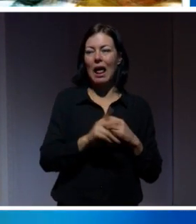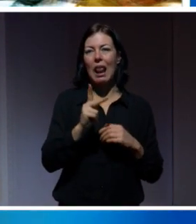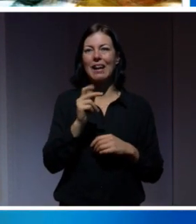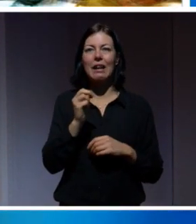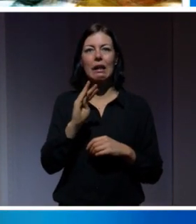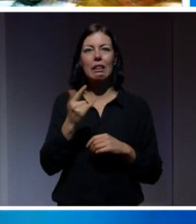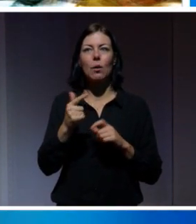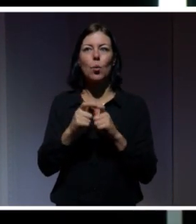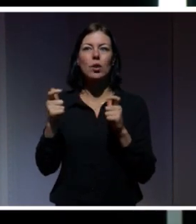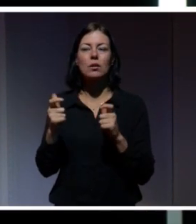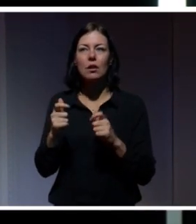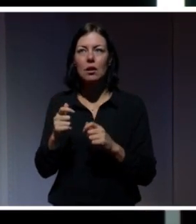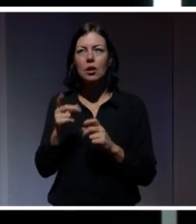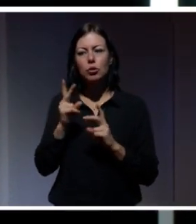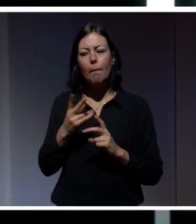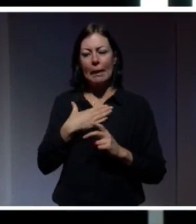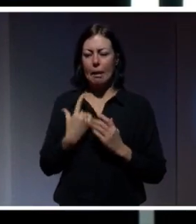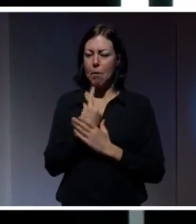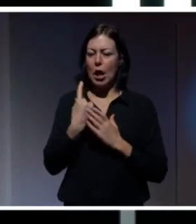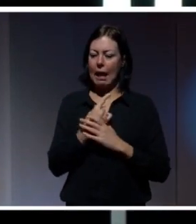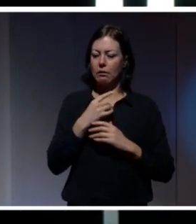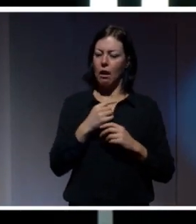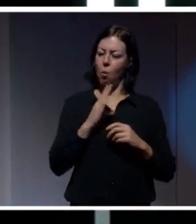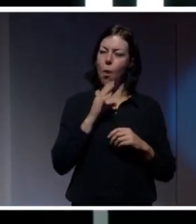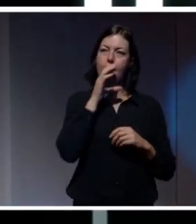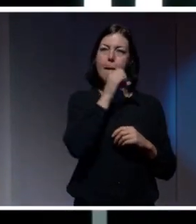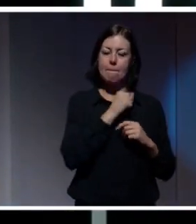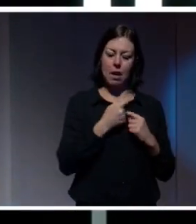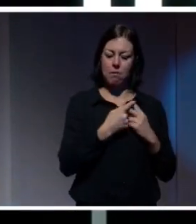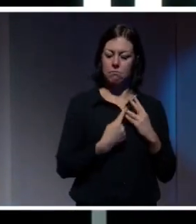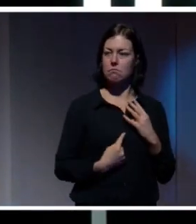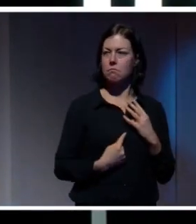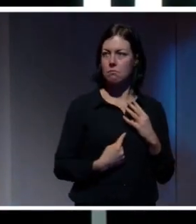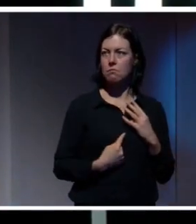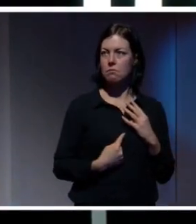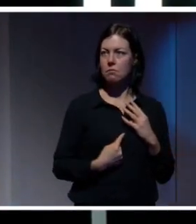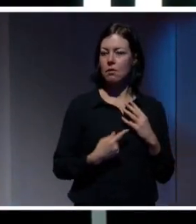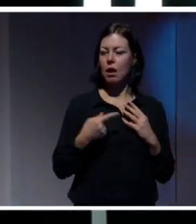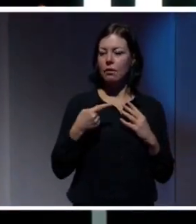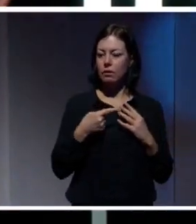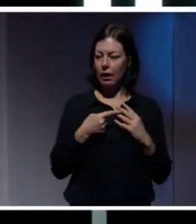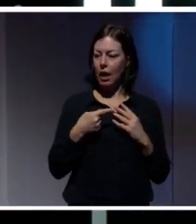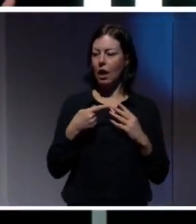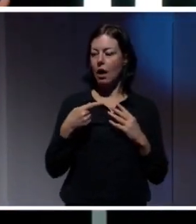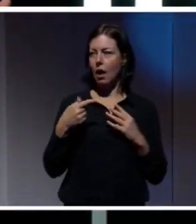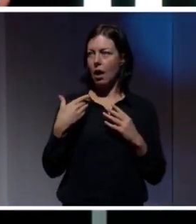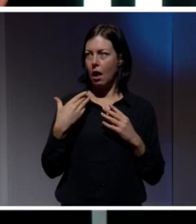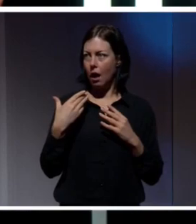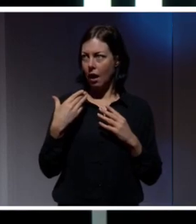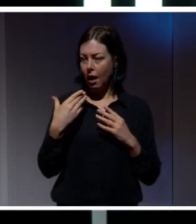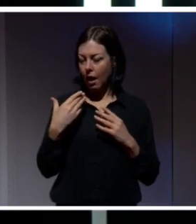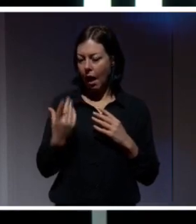vill säga, mina möjligheter att hemlighålla delar av mig. Slår tillbaka på hur säker jag är i olika typer av